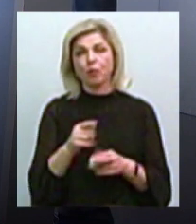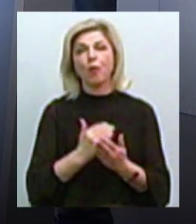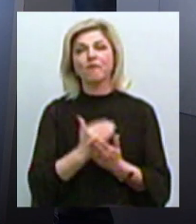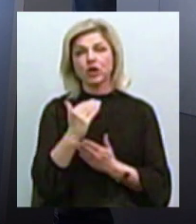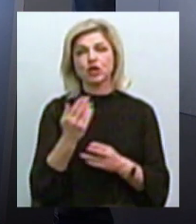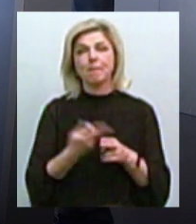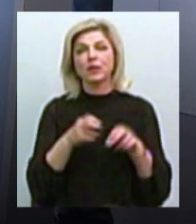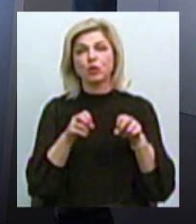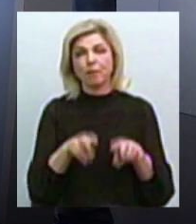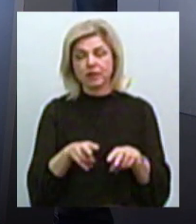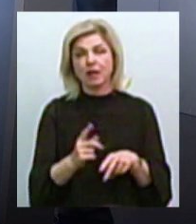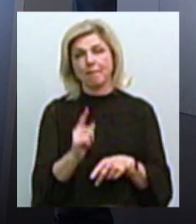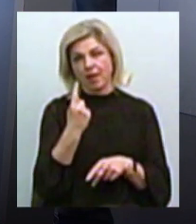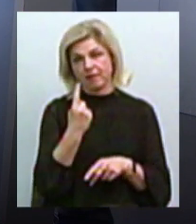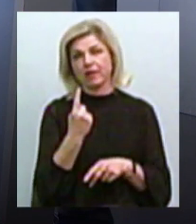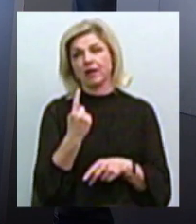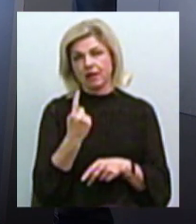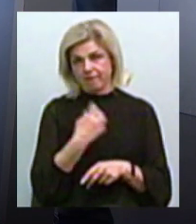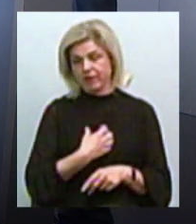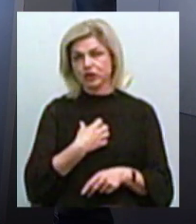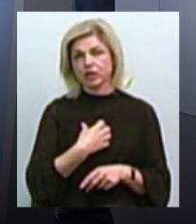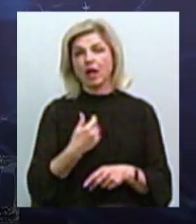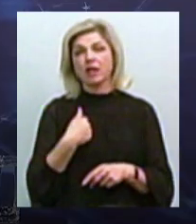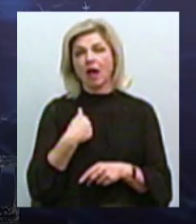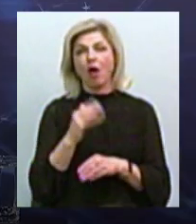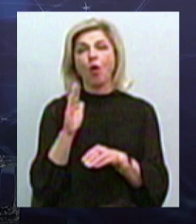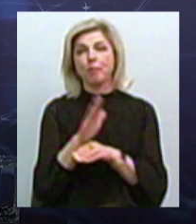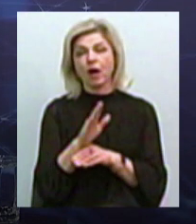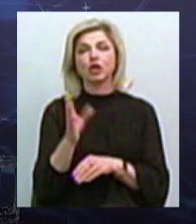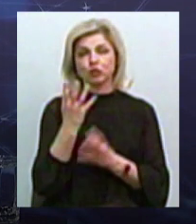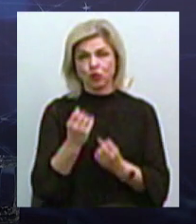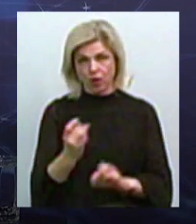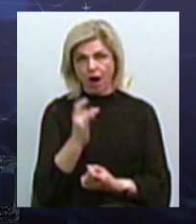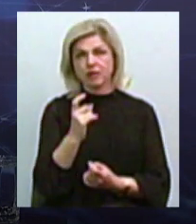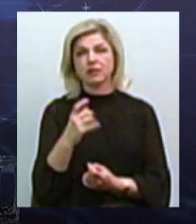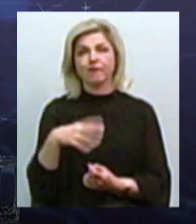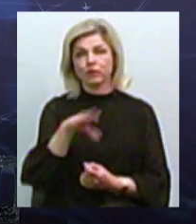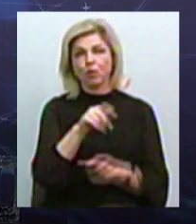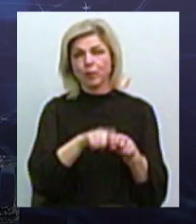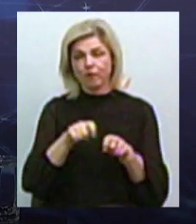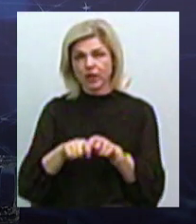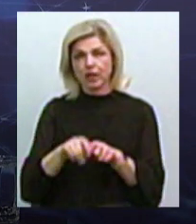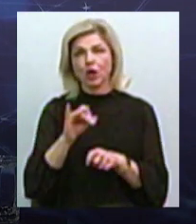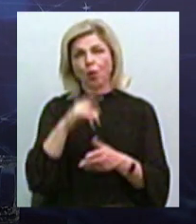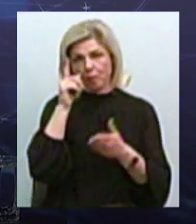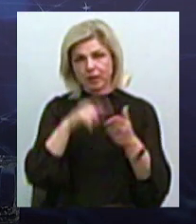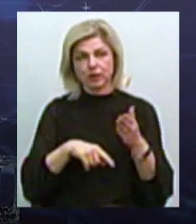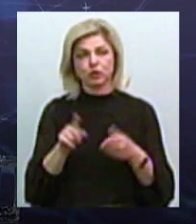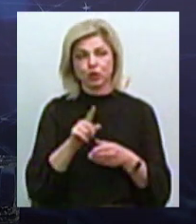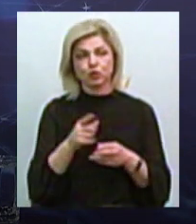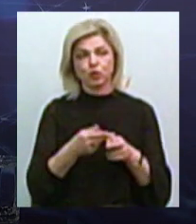безопасності, прежде всего. Тому я дал команду ще раз все перепроверити, все раз вбедитися в тому, що це